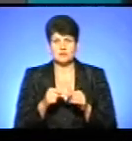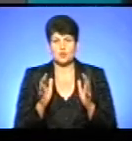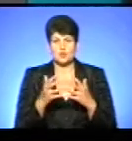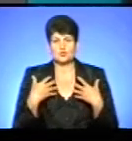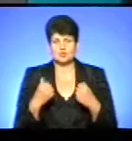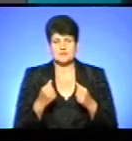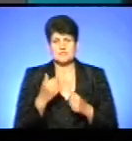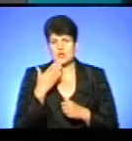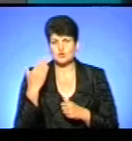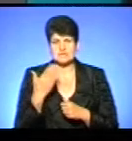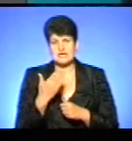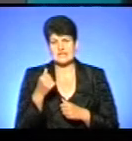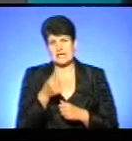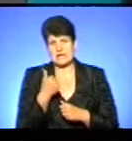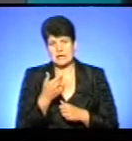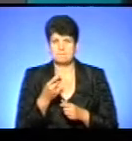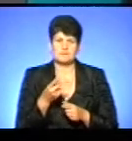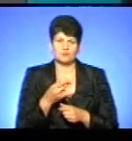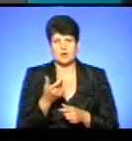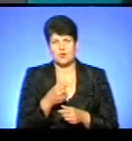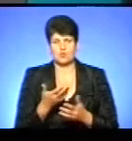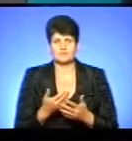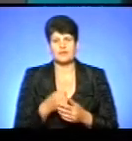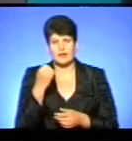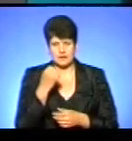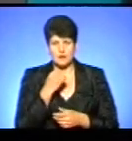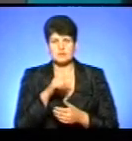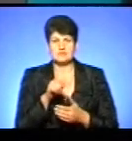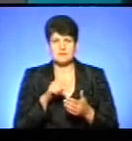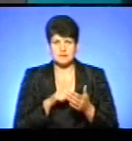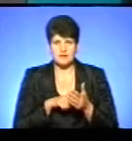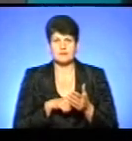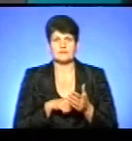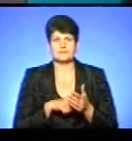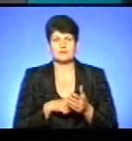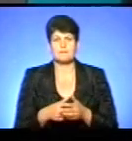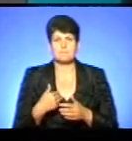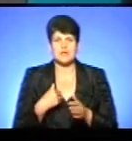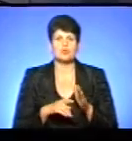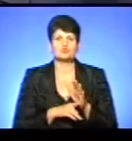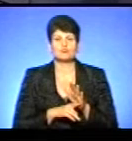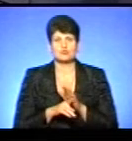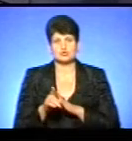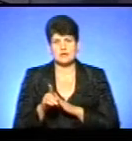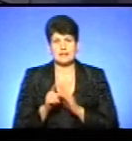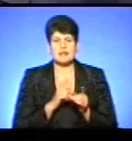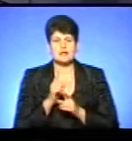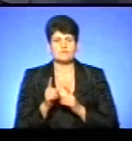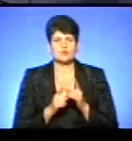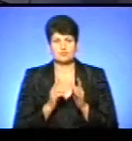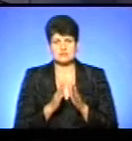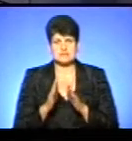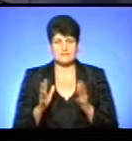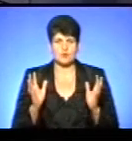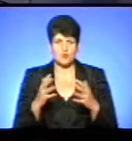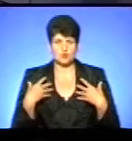'я за останній рік-півтора. Дякую за таке запитання. Звичайно, що ми розпочали реформу системи охорони